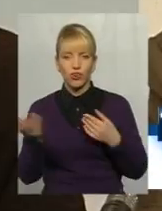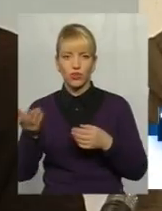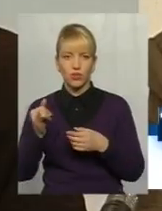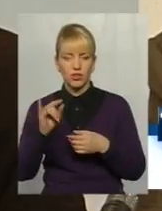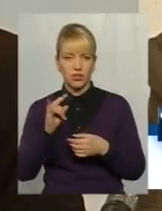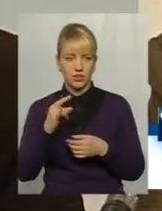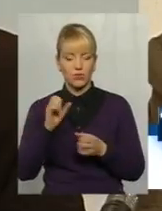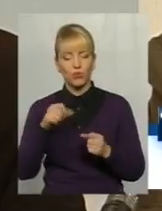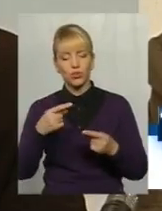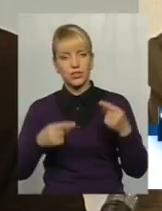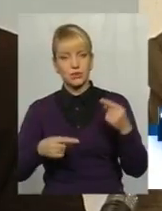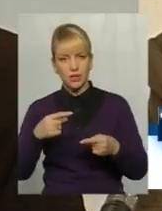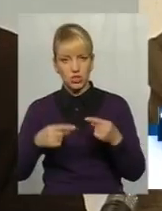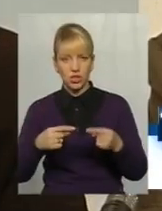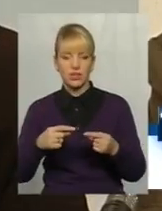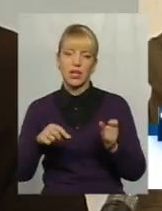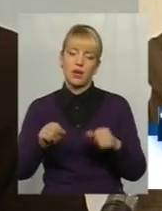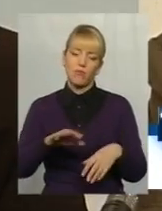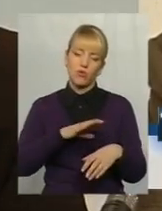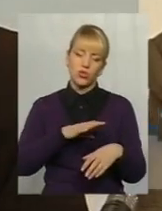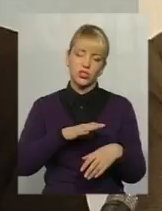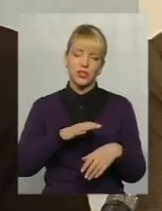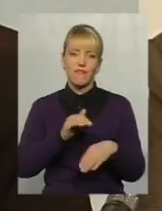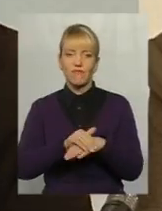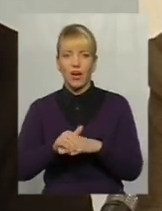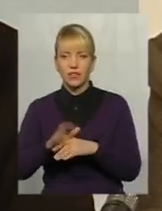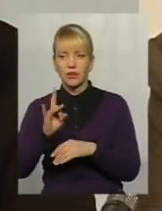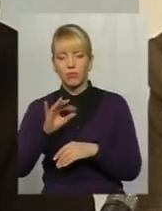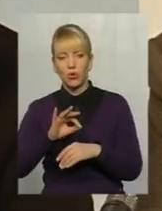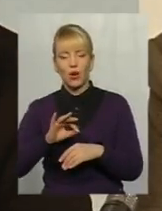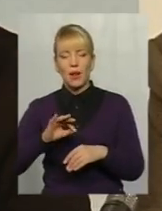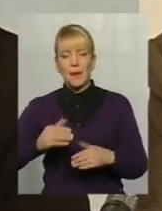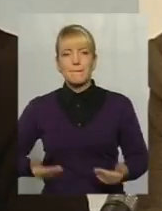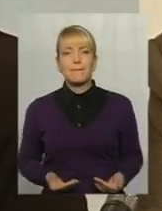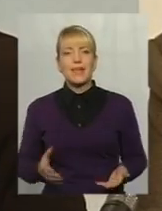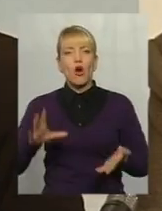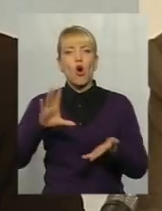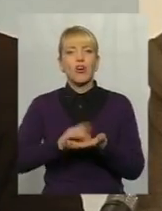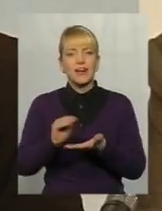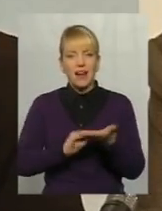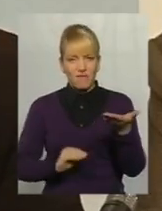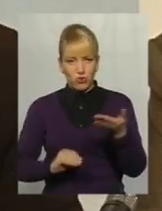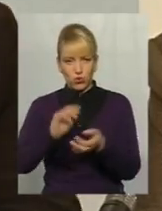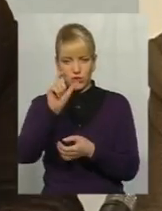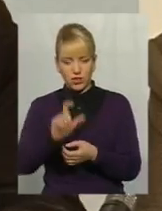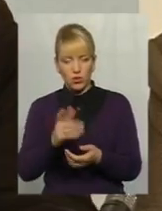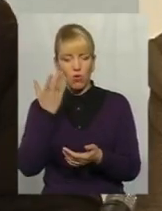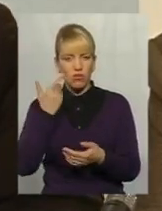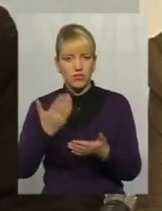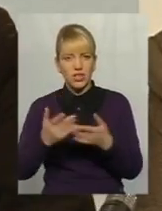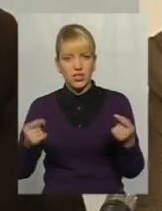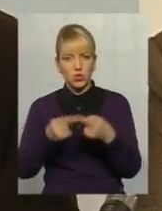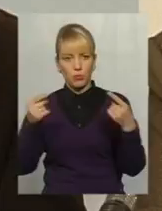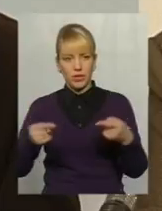сперечатися, можна піднімати ті чи інші факти з біографії людини і так далі. Бо коли вже йде затята суперечка, тоді